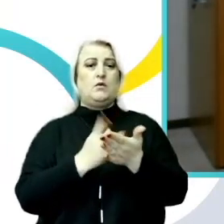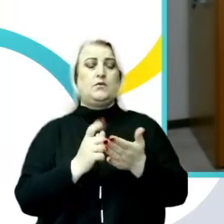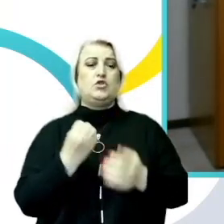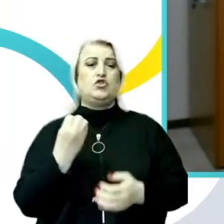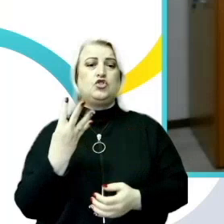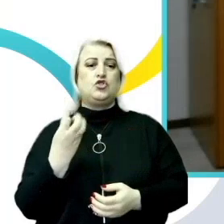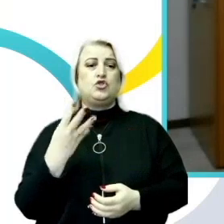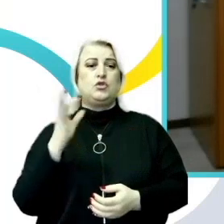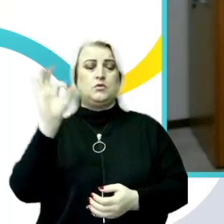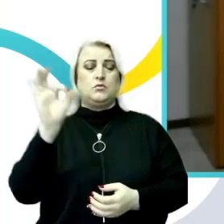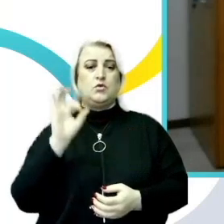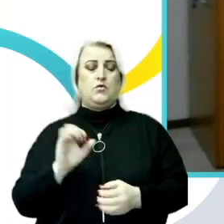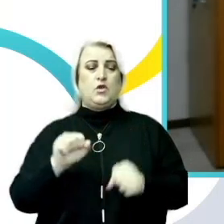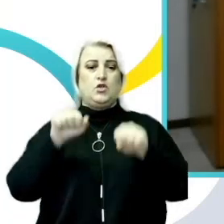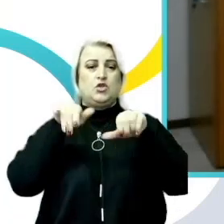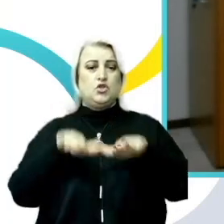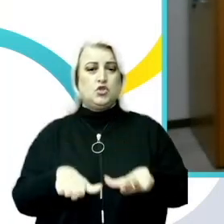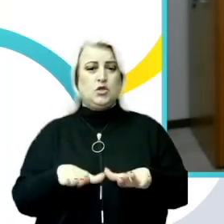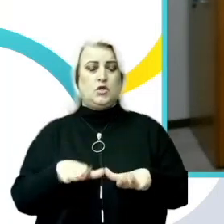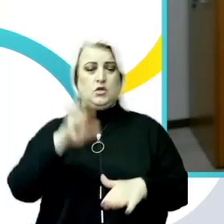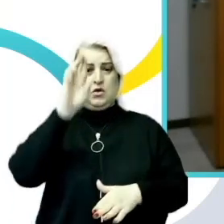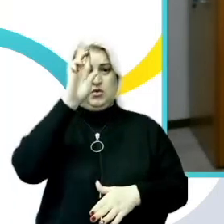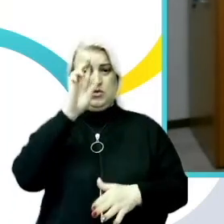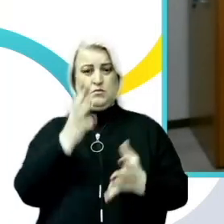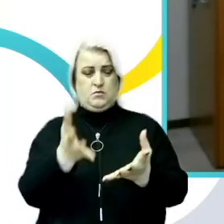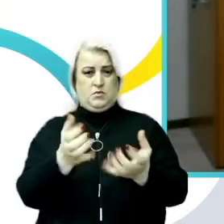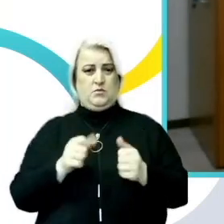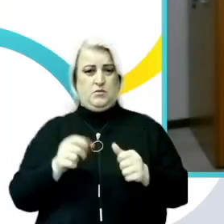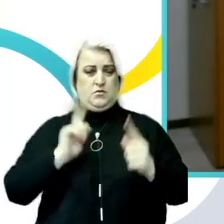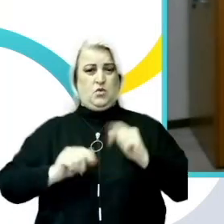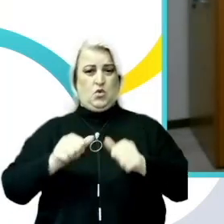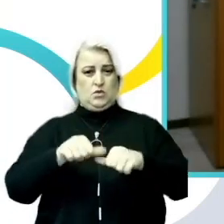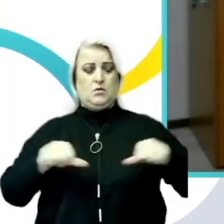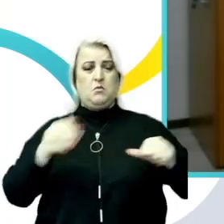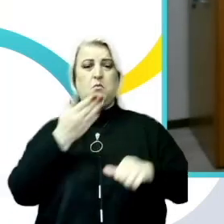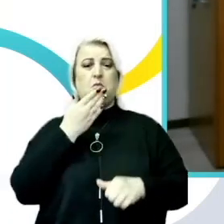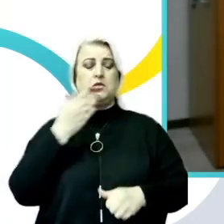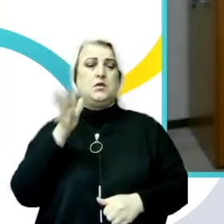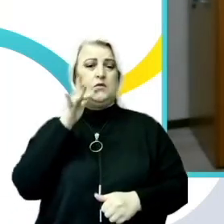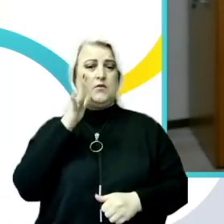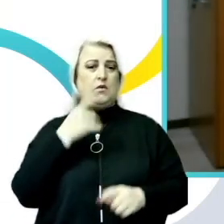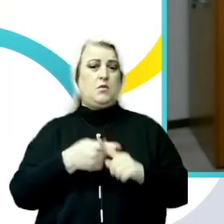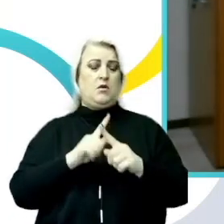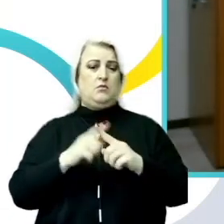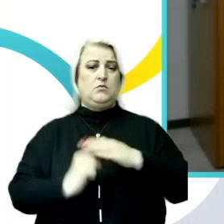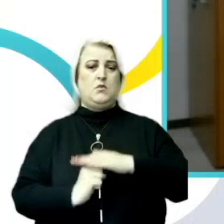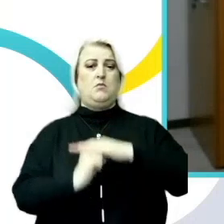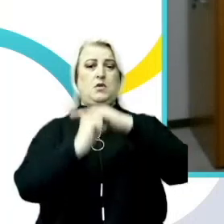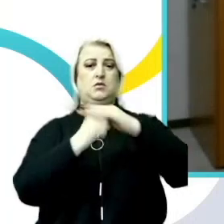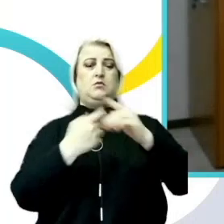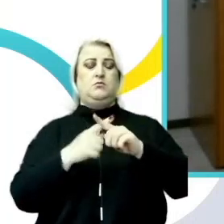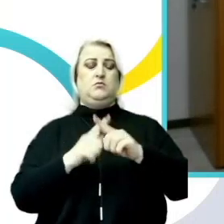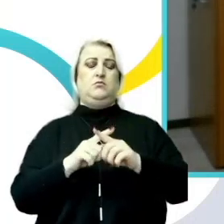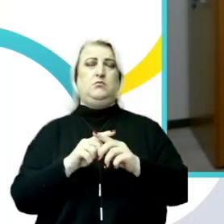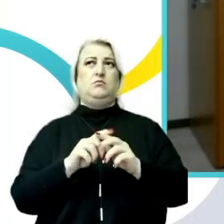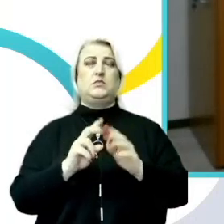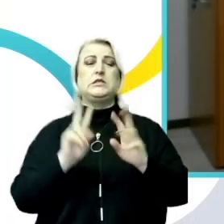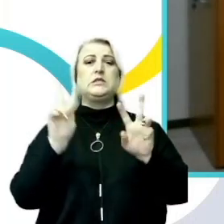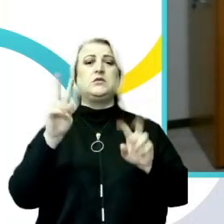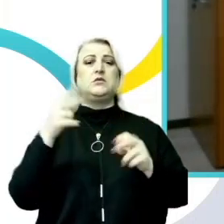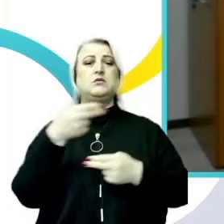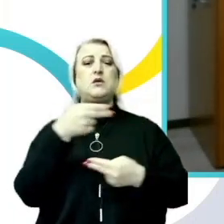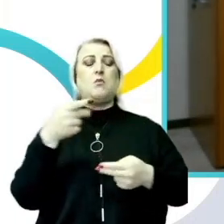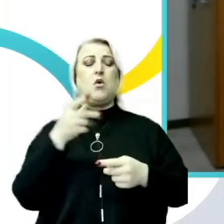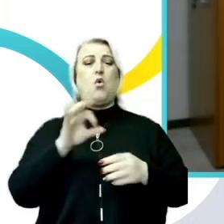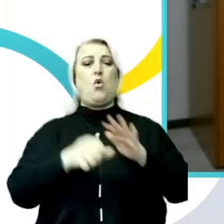din deciziile de constatare emise de Consiliu în ultimii ani au la bază criteriul de dizabilitate, 54 de